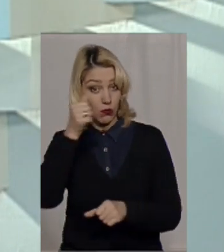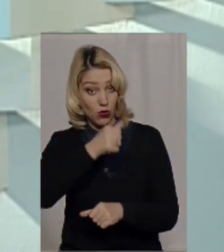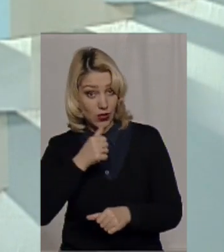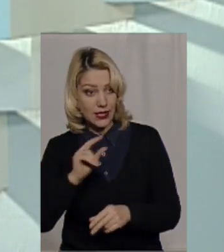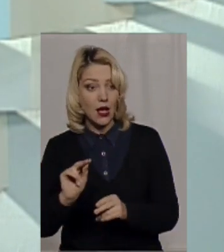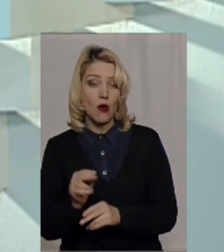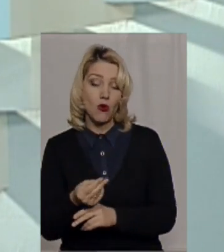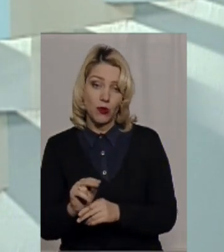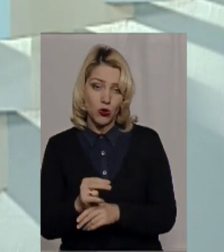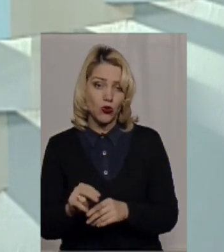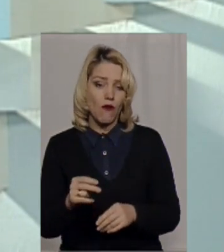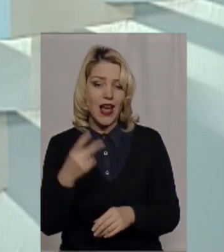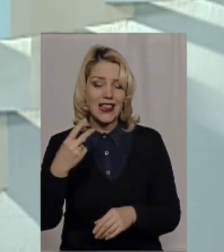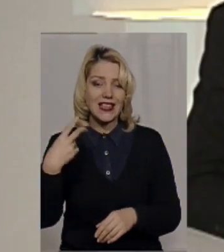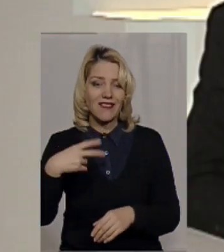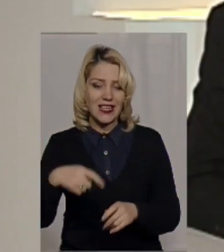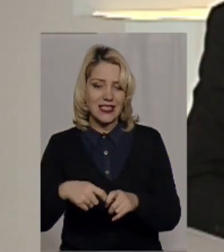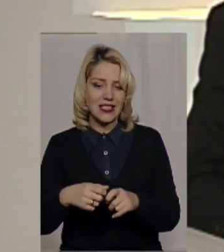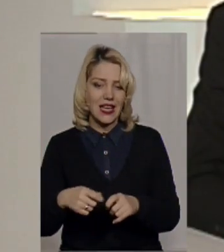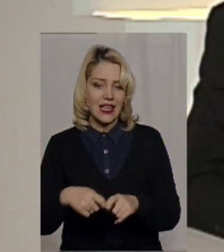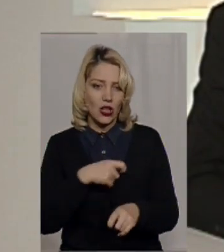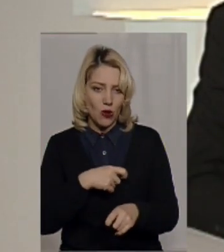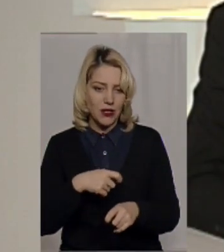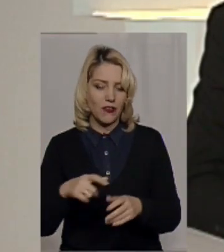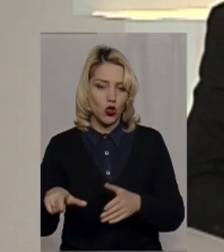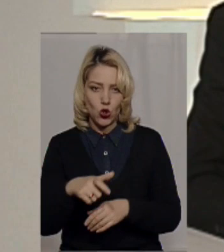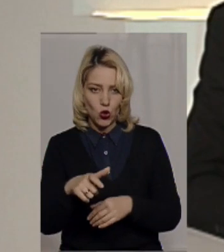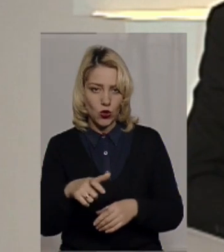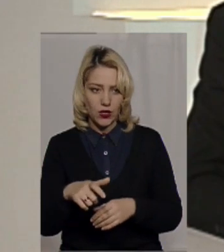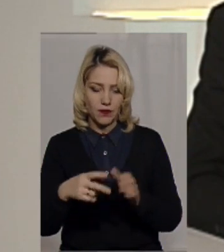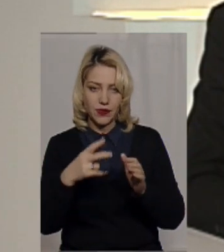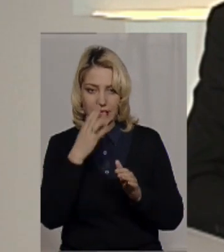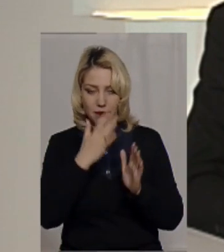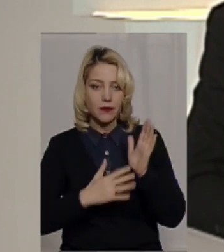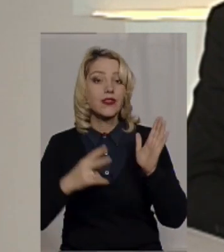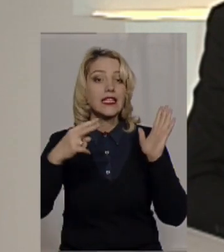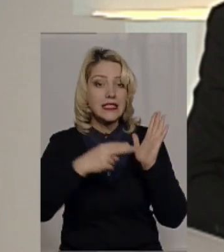перемонтували 12 кілометрів дороги до одного із наближених сіл.